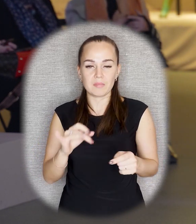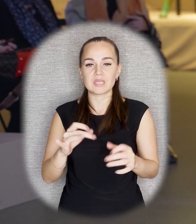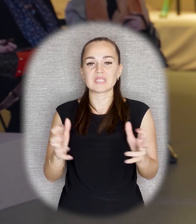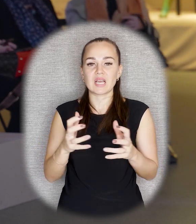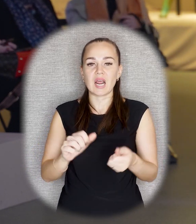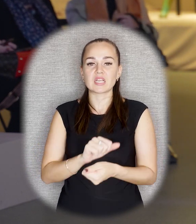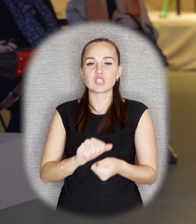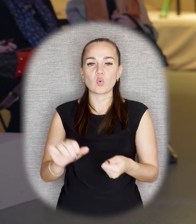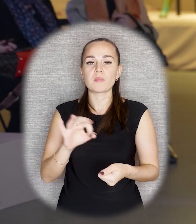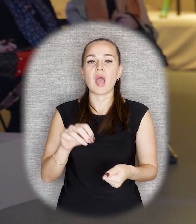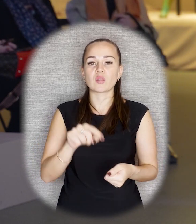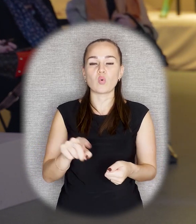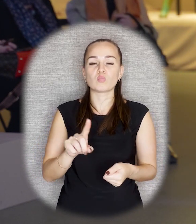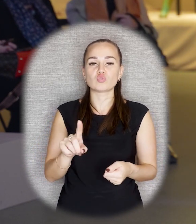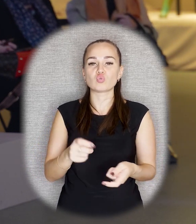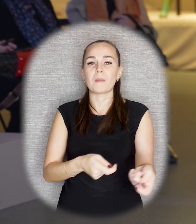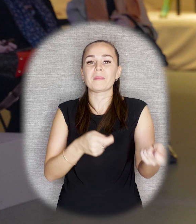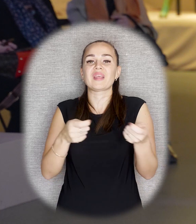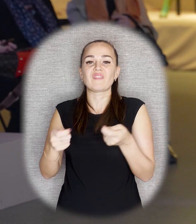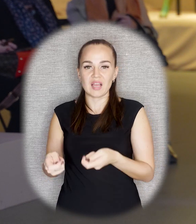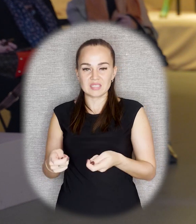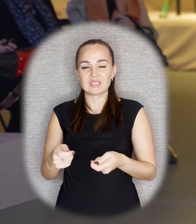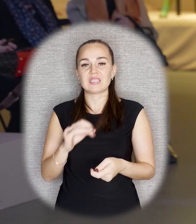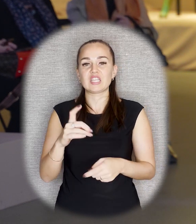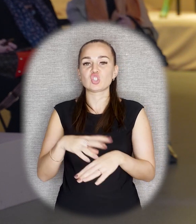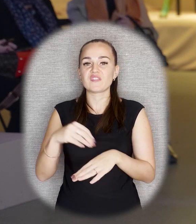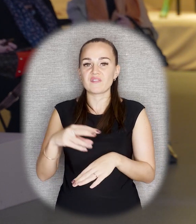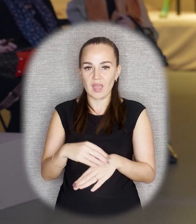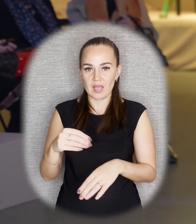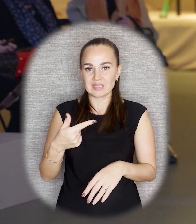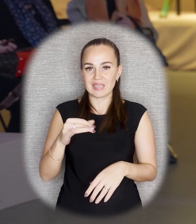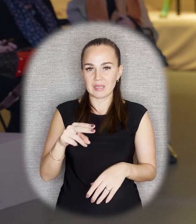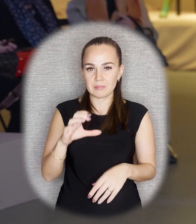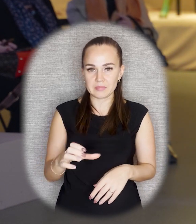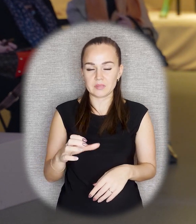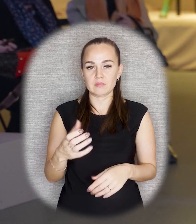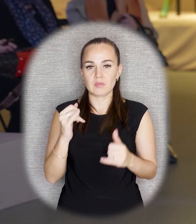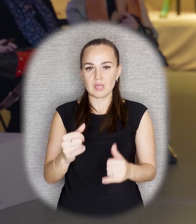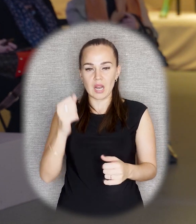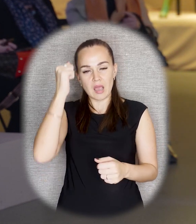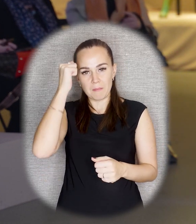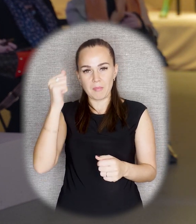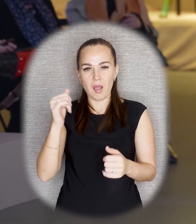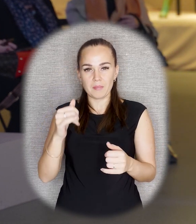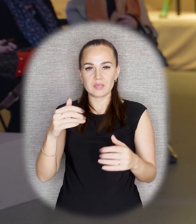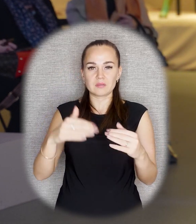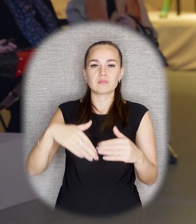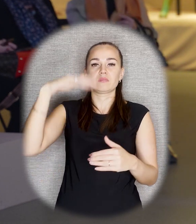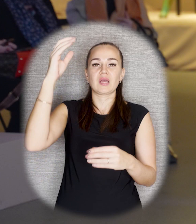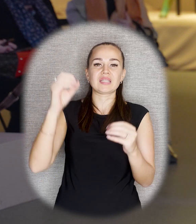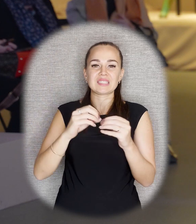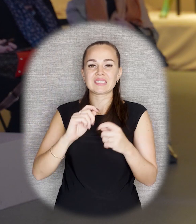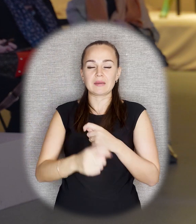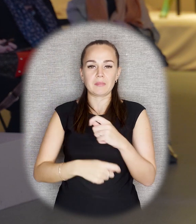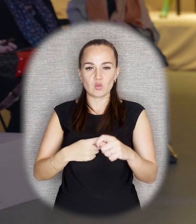том, что даже гипс привозили из Швеции для памятника «Особожденный труд». Вот этот вот огромный 10-метровый памятник, для